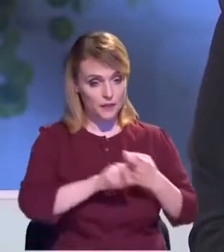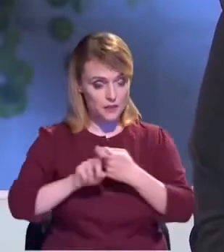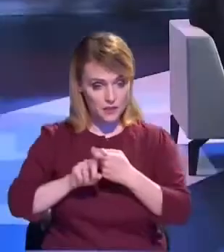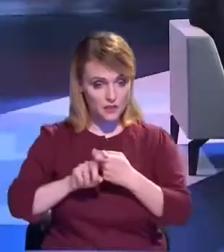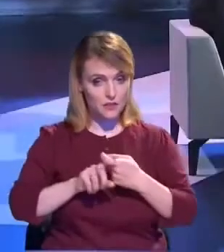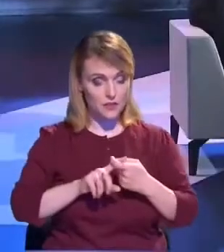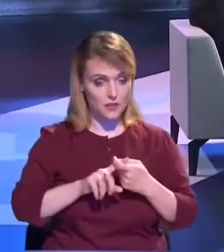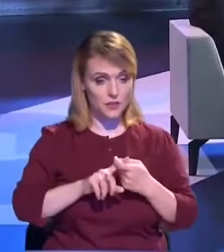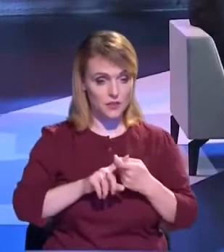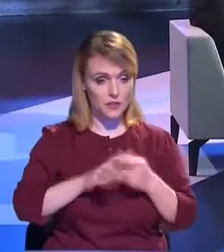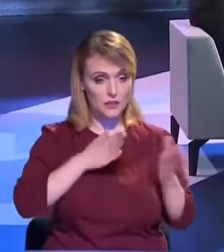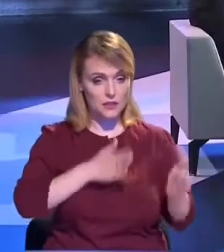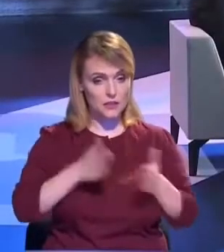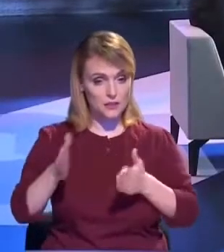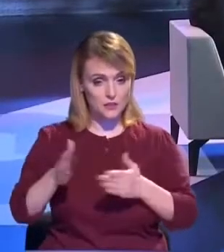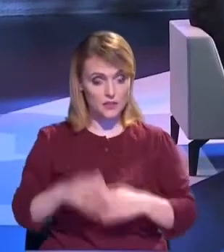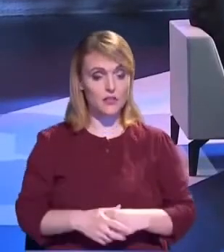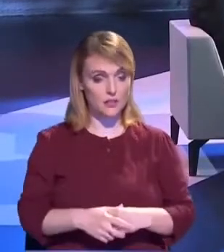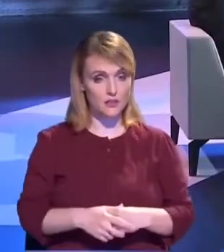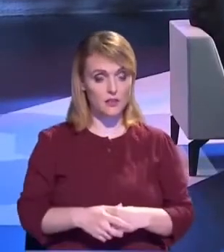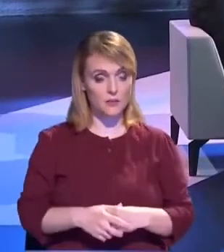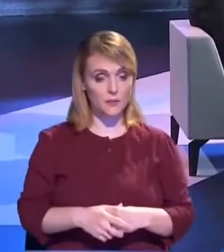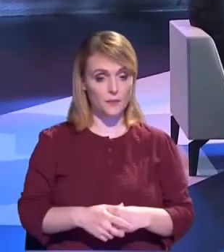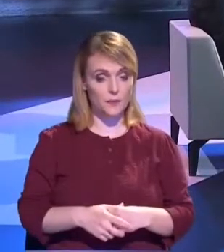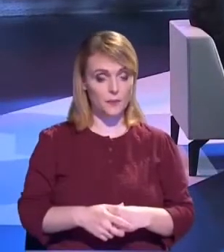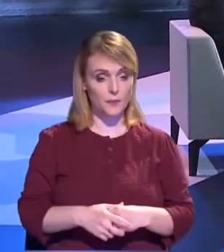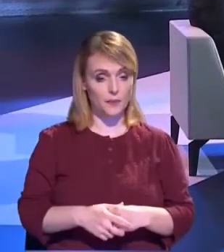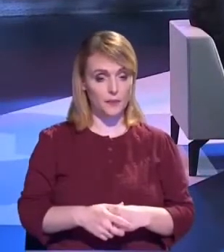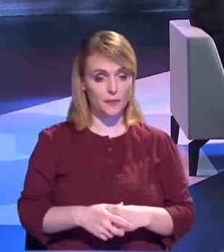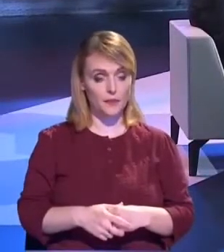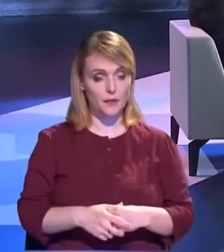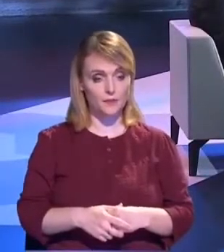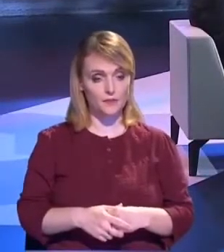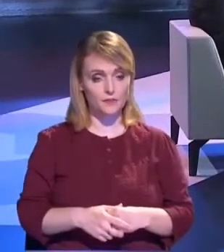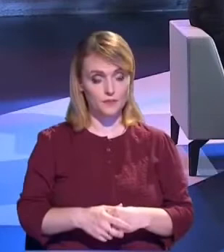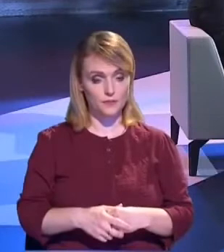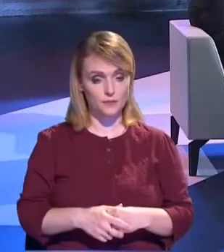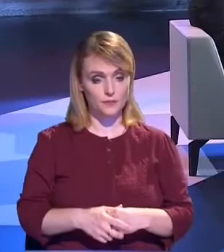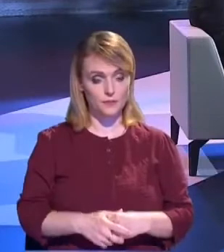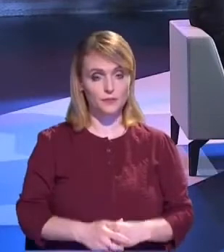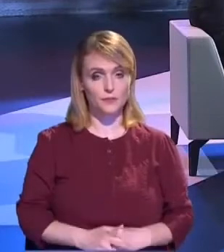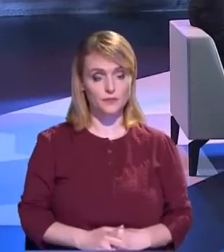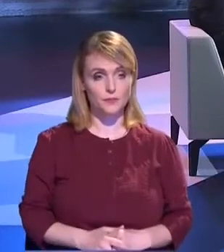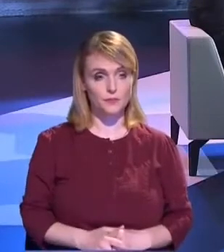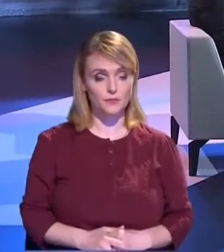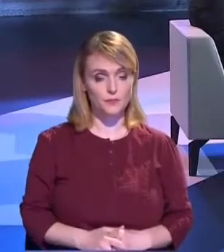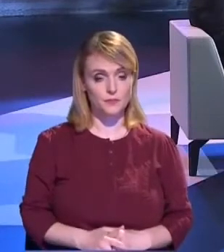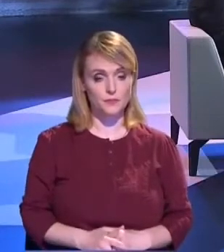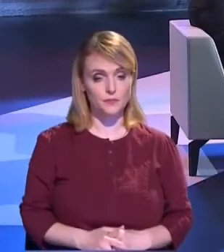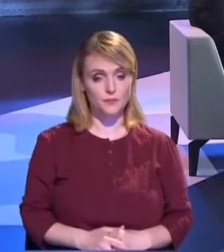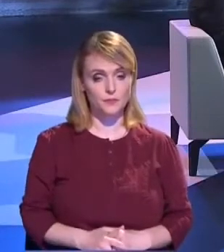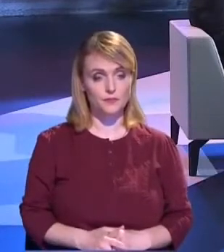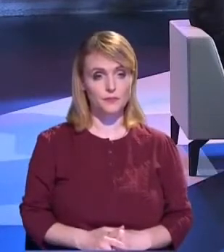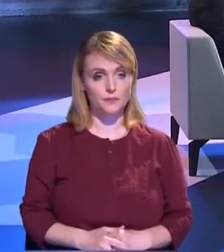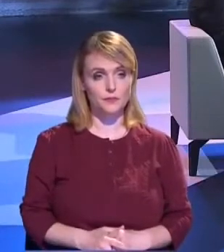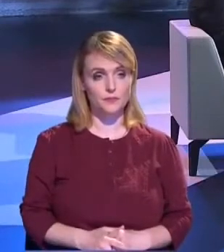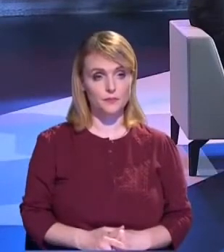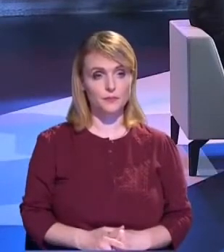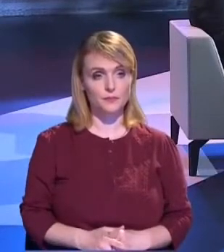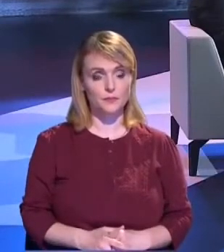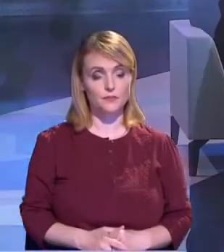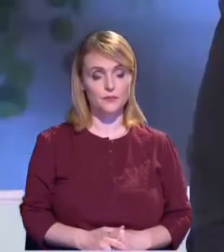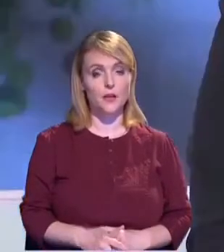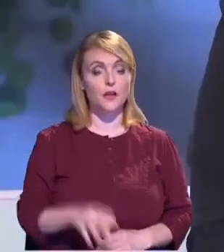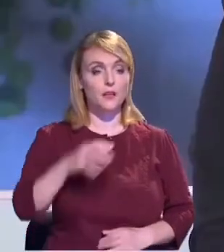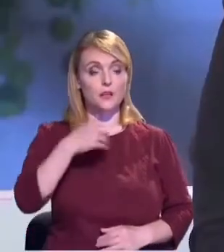sistemul de sanitație este numai de 12,3%. Vă dați seama că este foarte, foarte mic, cu toate